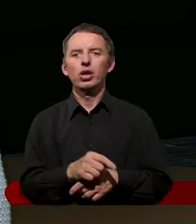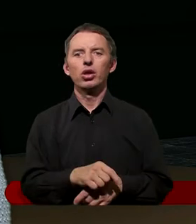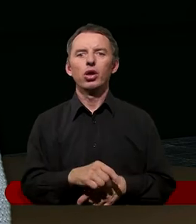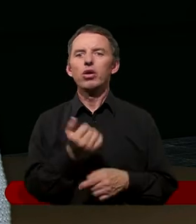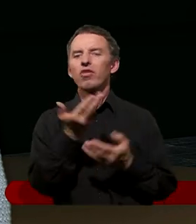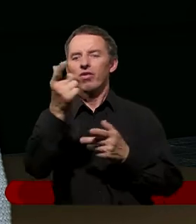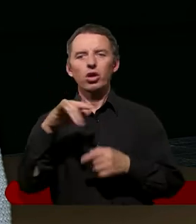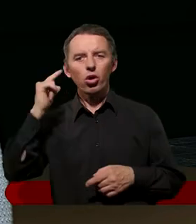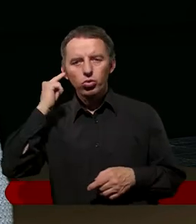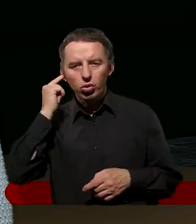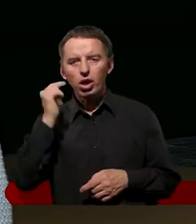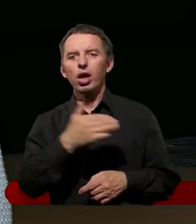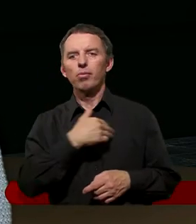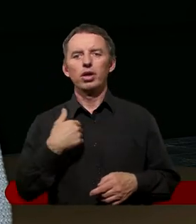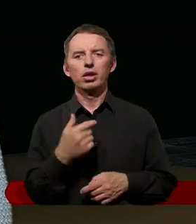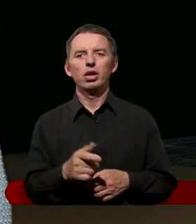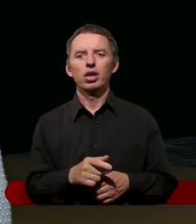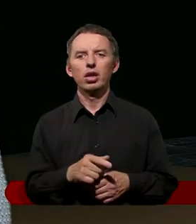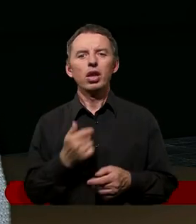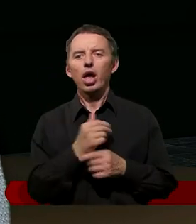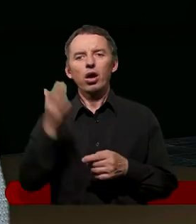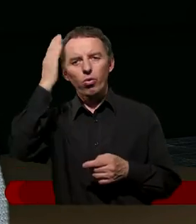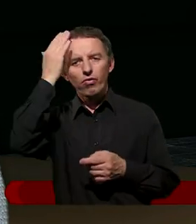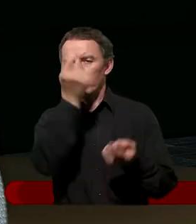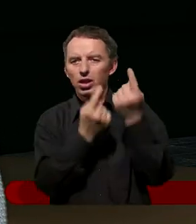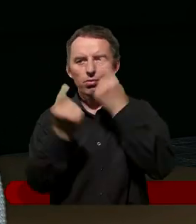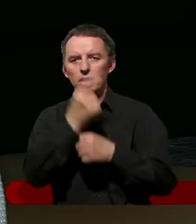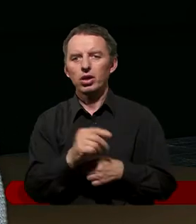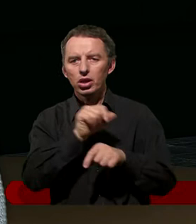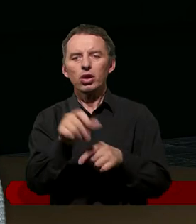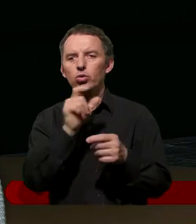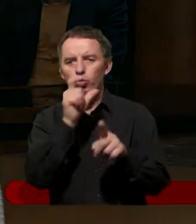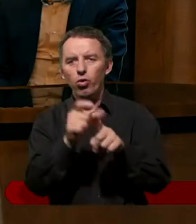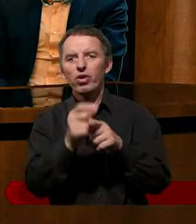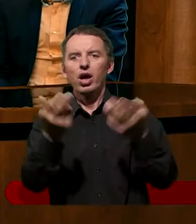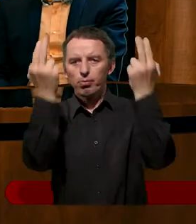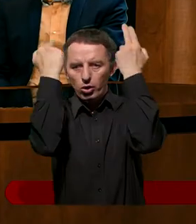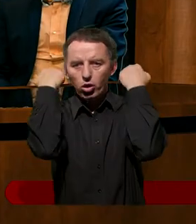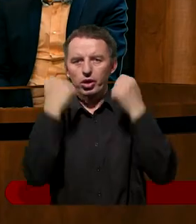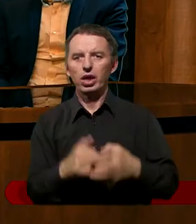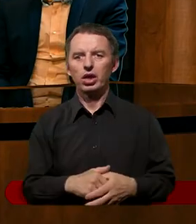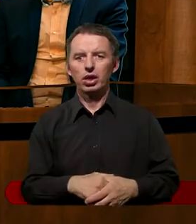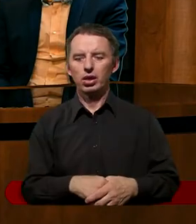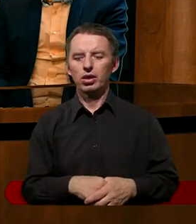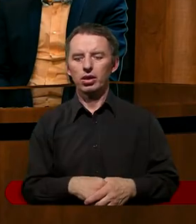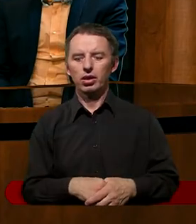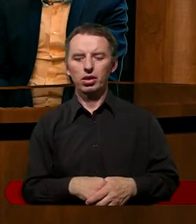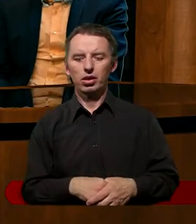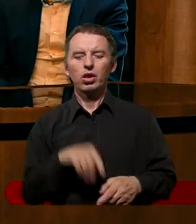dużo ludzi Go słucha, a my, to my mamy prawdę i my jesteśmy najważniejsi. Zero pokory. Zero pokory, zero